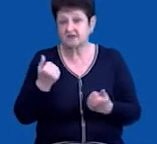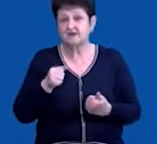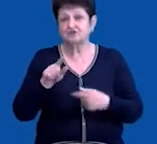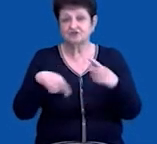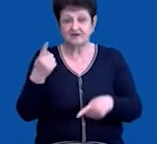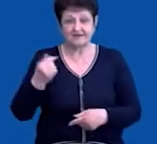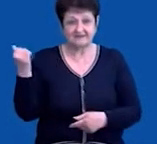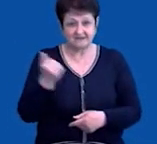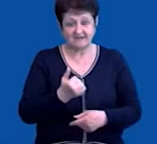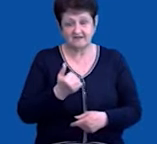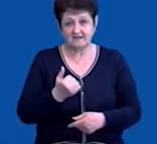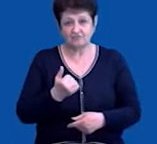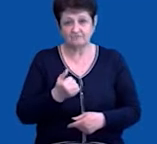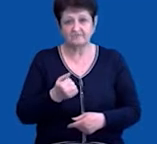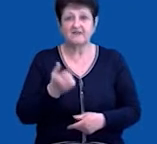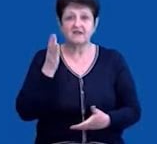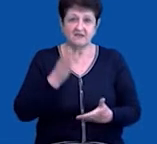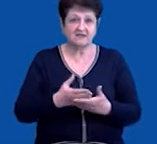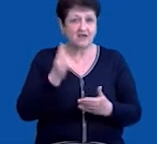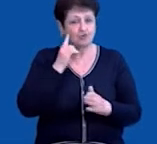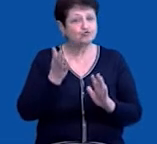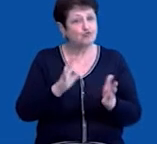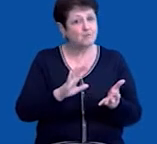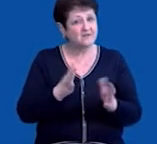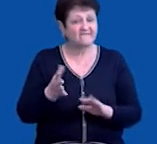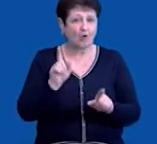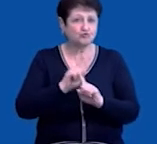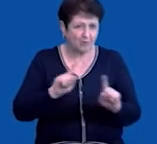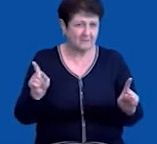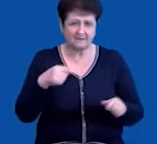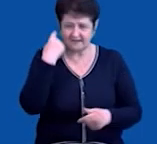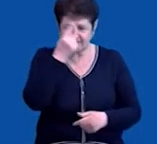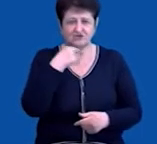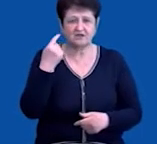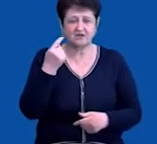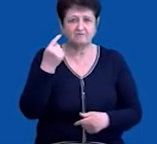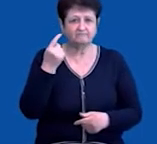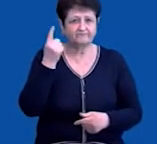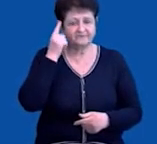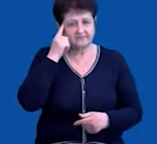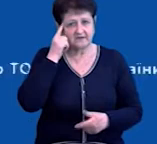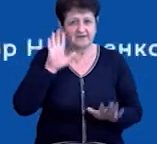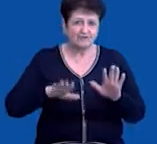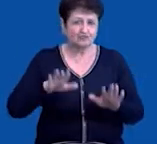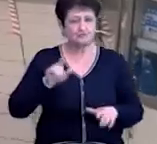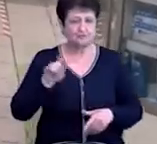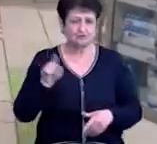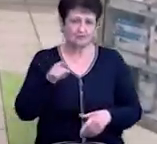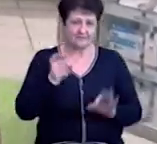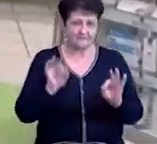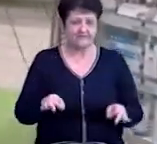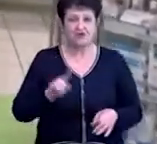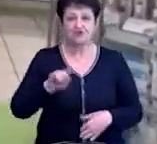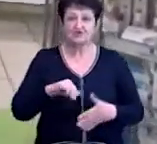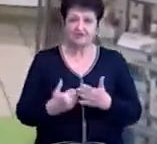тиждень. Тому є сумніви, дійсно є особисті сумніви в тому, що тест працює вірно. Чи